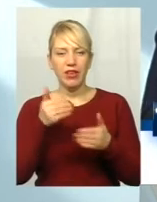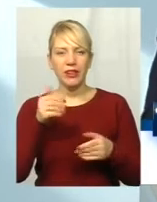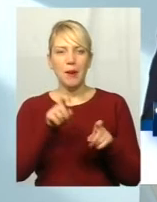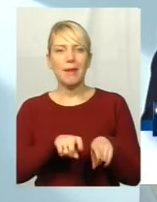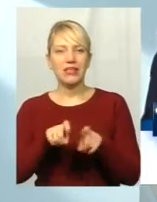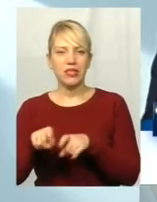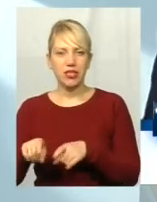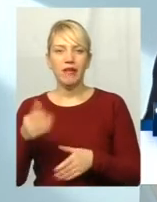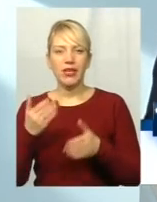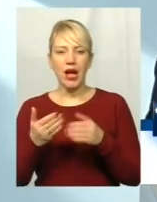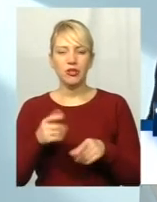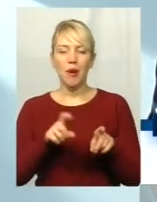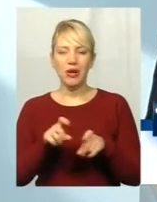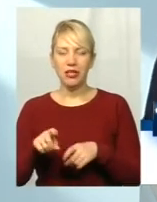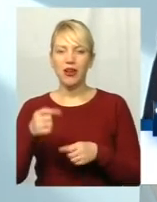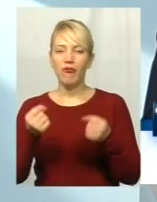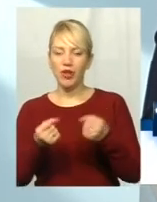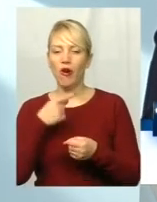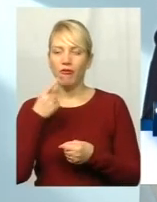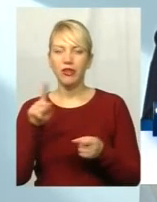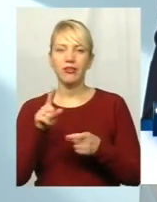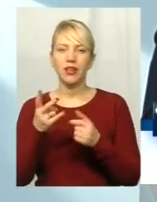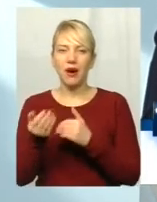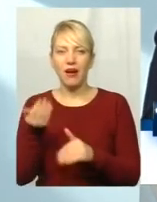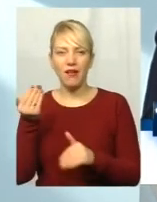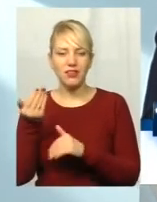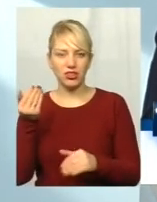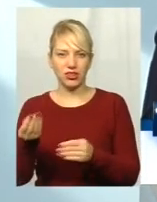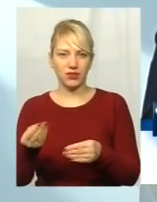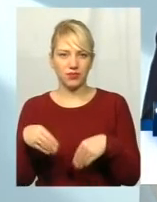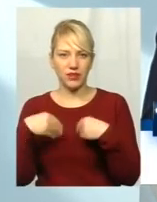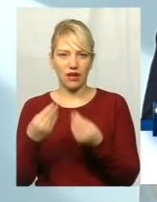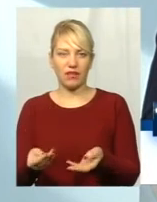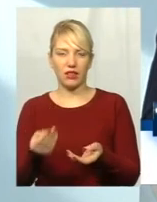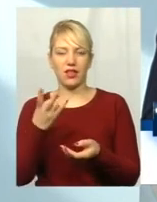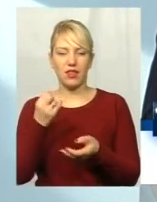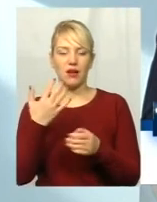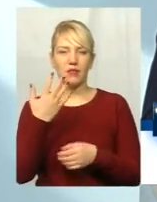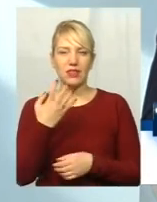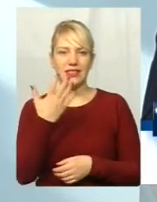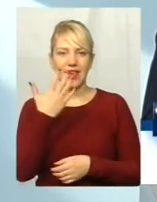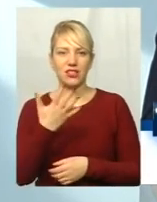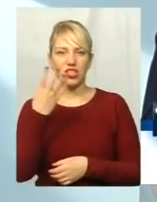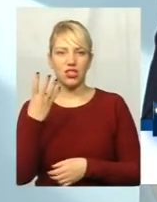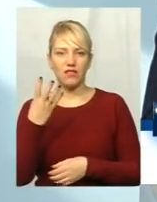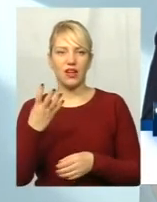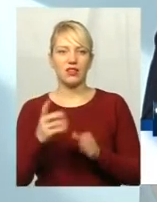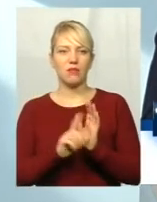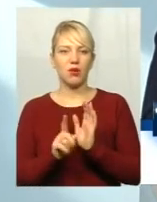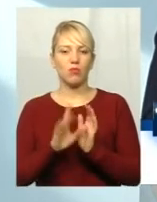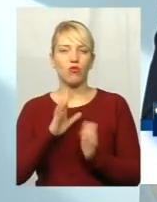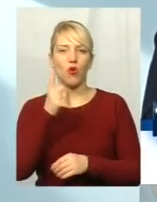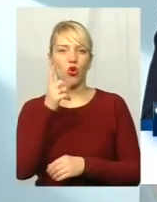пасажирів, водію кажуть, що потрібно раніше давати... На 54 маршрут, вибачте, їздив один